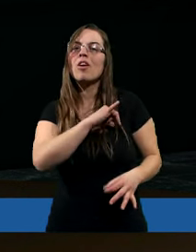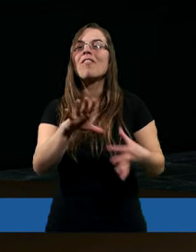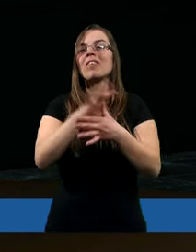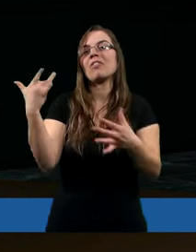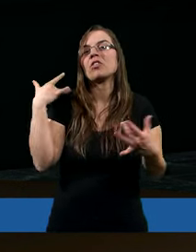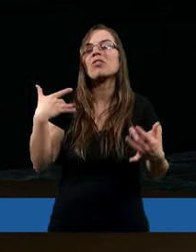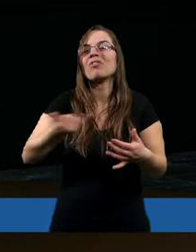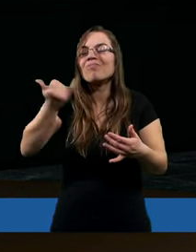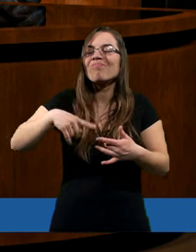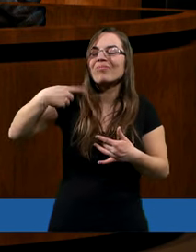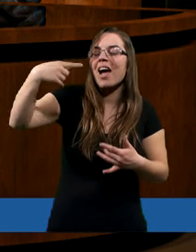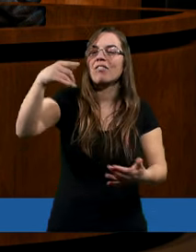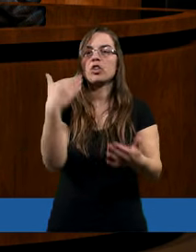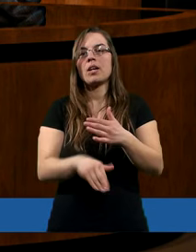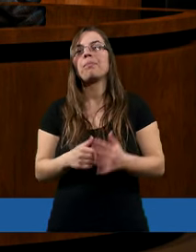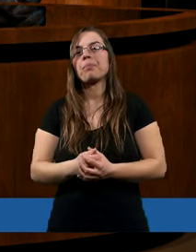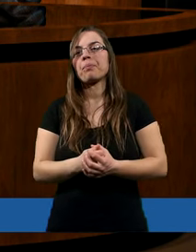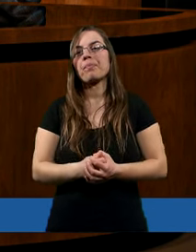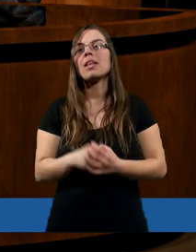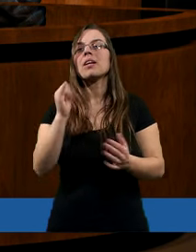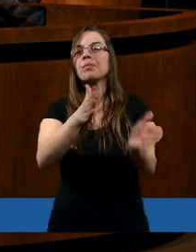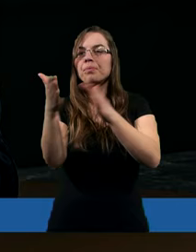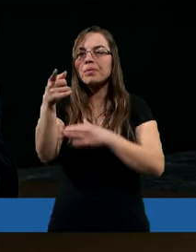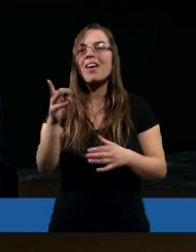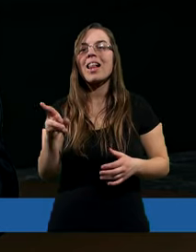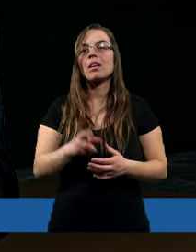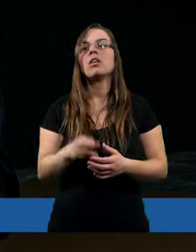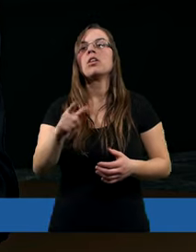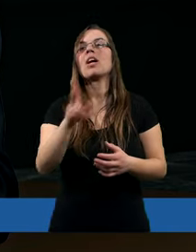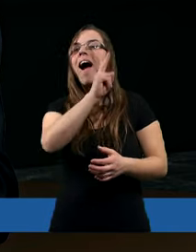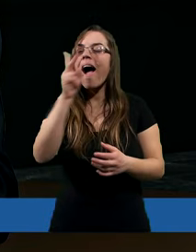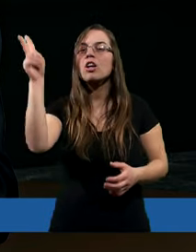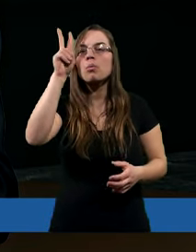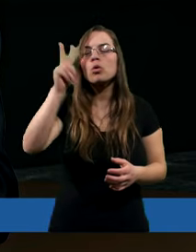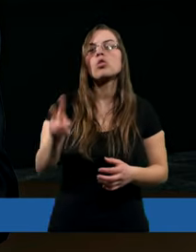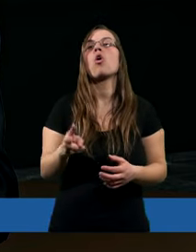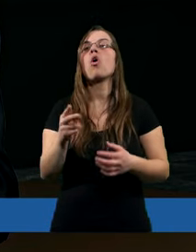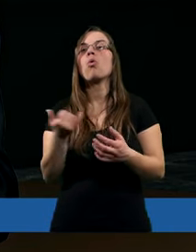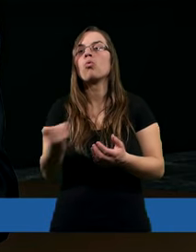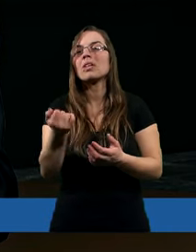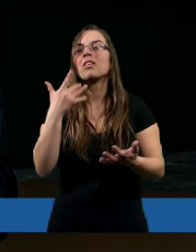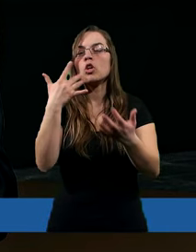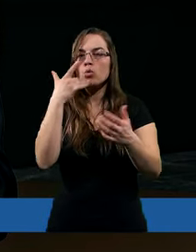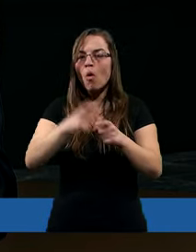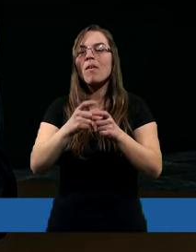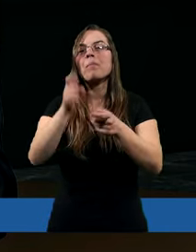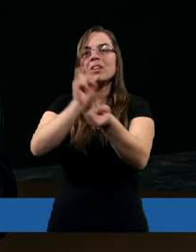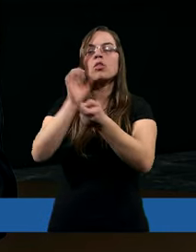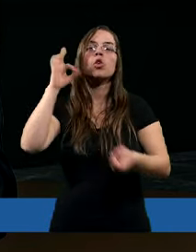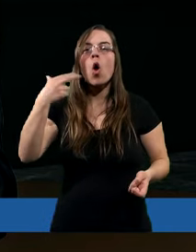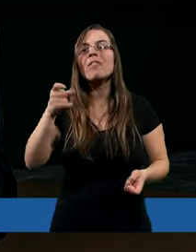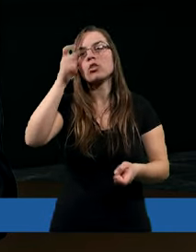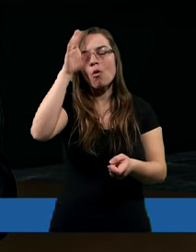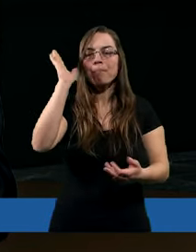wieku istego. Ale marze? Poprosić? Każdemu, kto powie słowo przeciwko Synowi